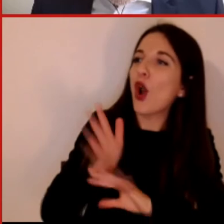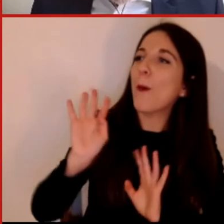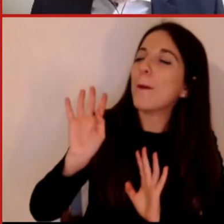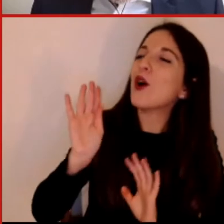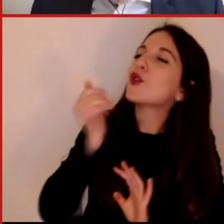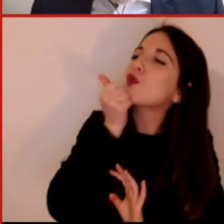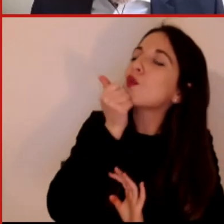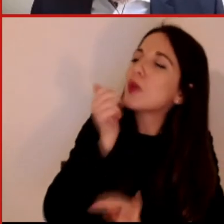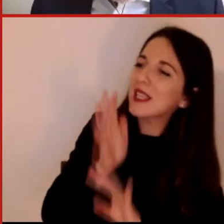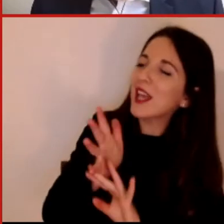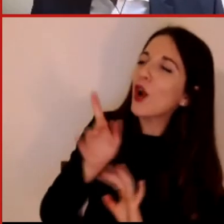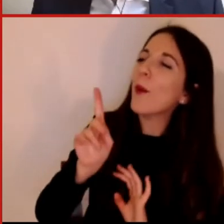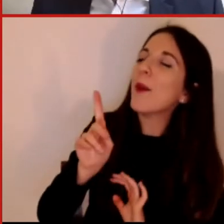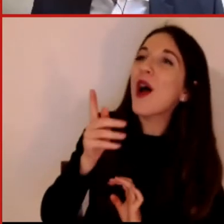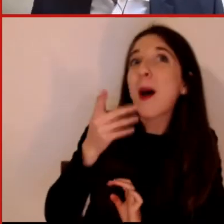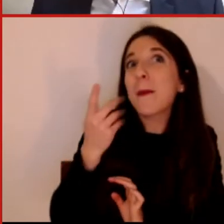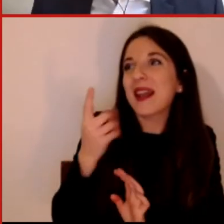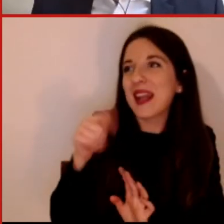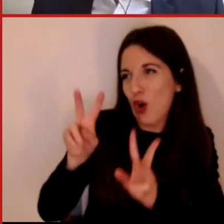parte sul Covid, se è d'accordo,